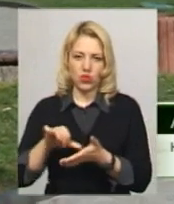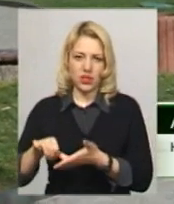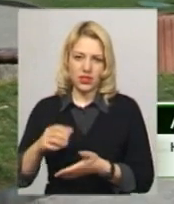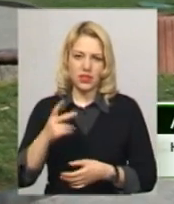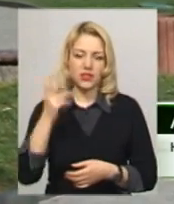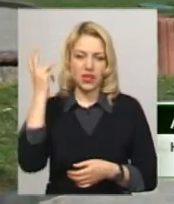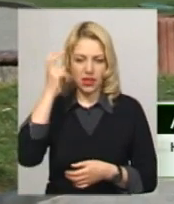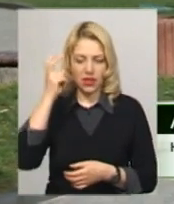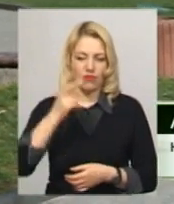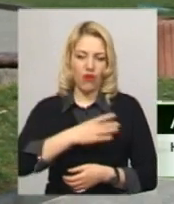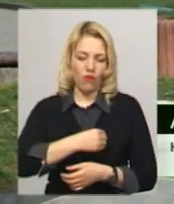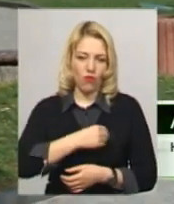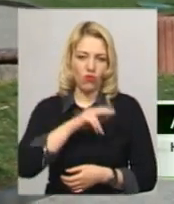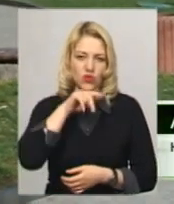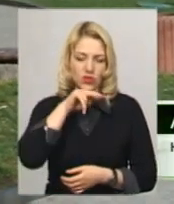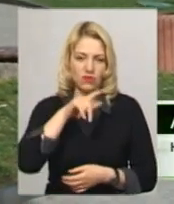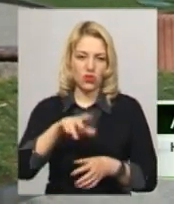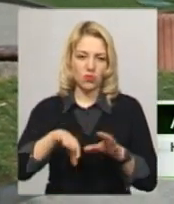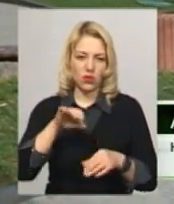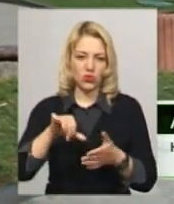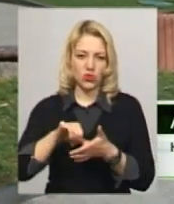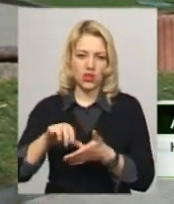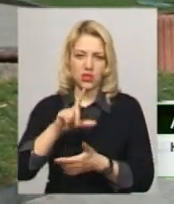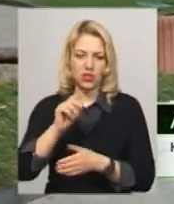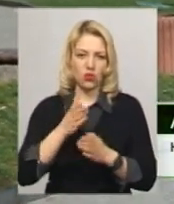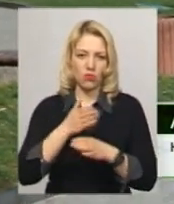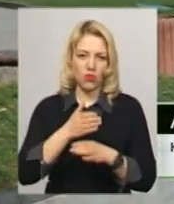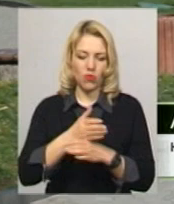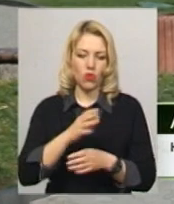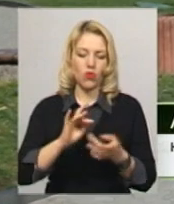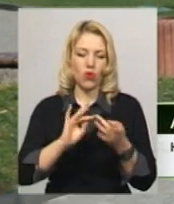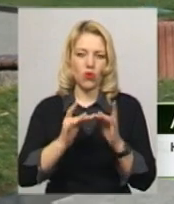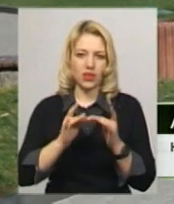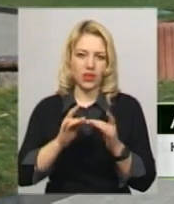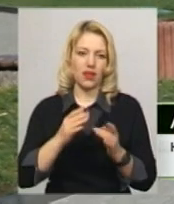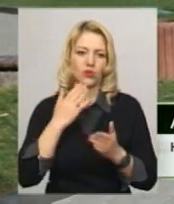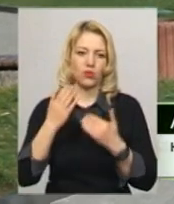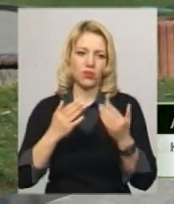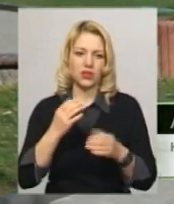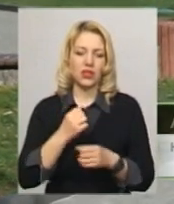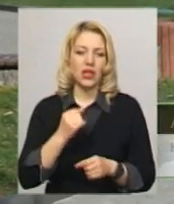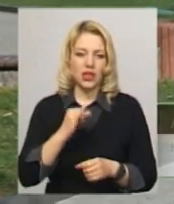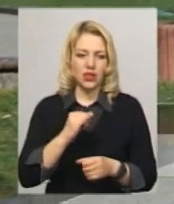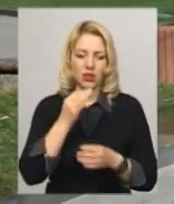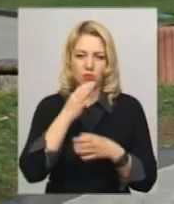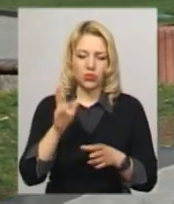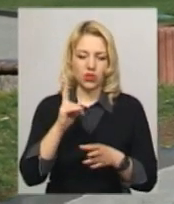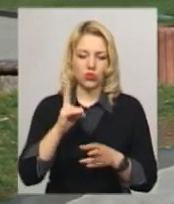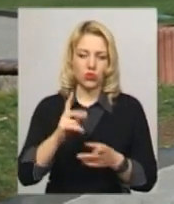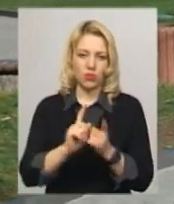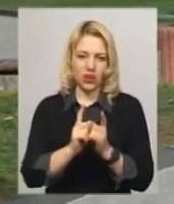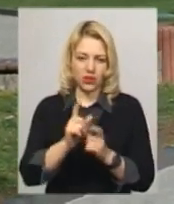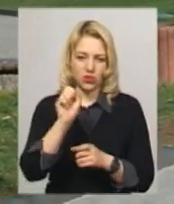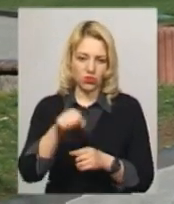Львова та Чернівців. Відбирали учасників за допомогою онлайн-опитування, гугл-форму. Будь-який охочий перекладач